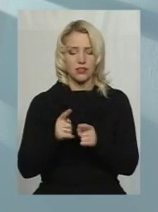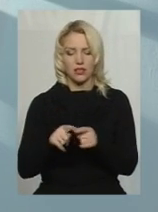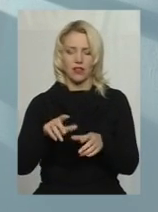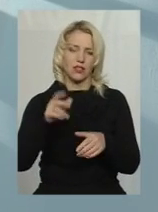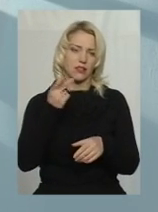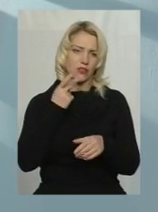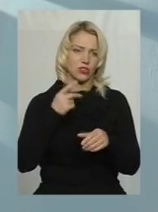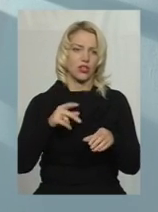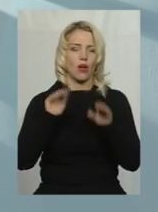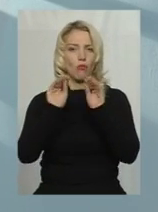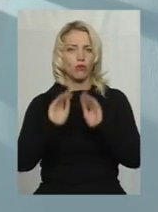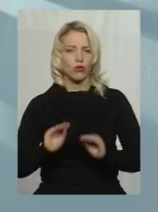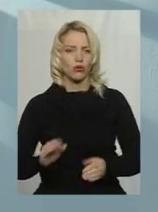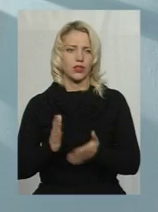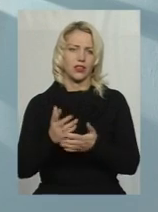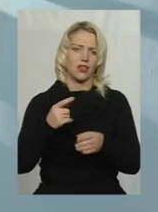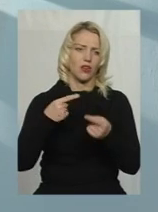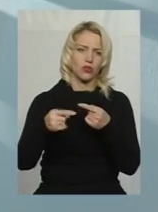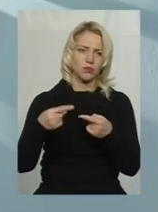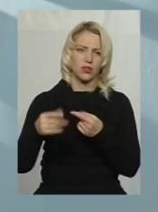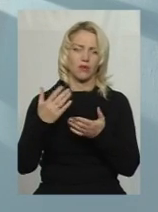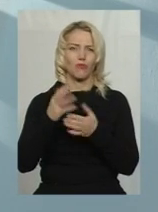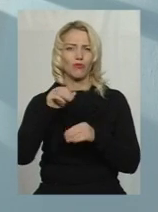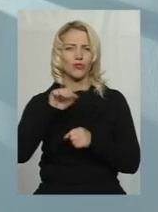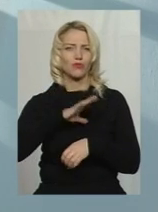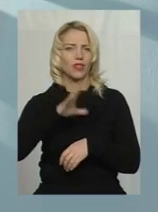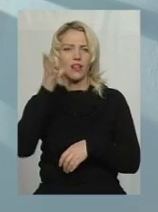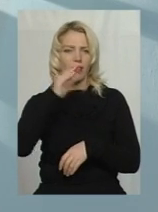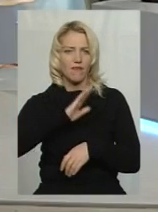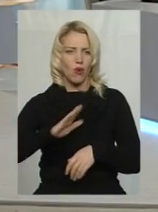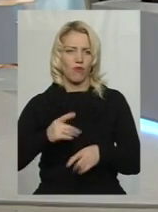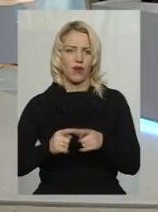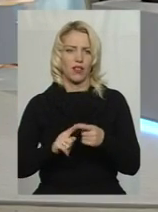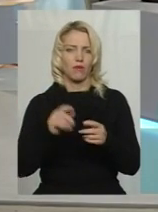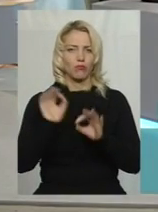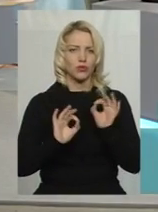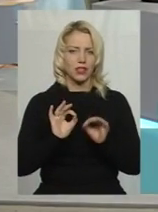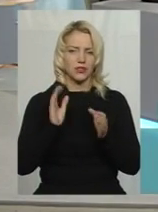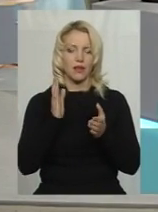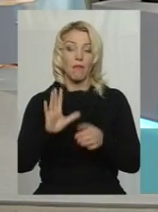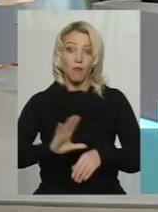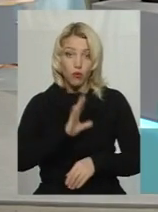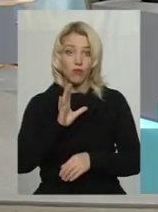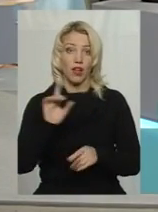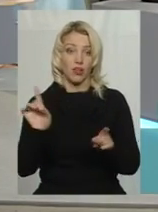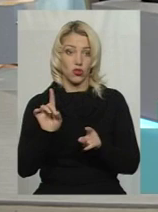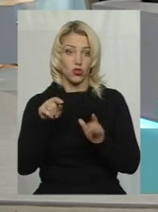протокольно. Якісь розбіжності ще щось. Буває, що щось проєктанти не врахували. Буває, що саме